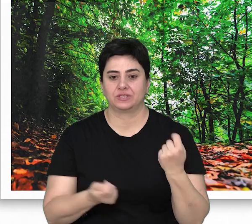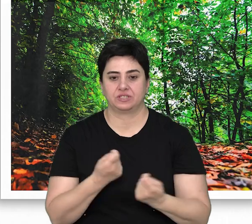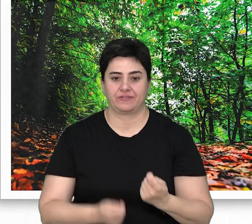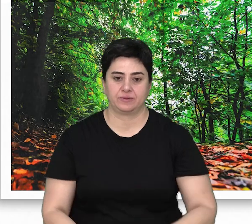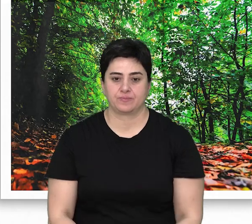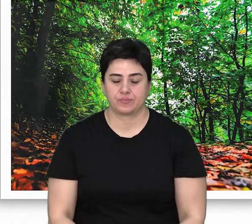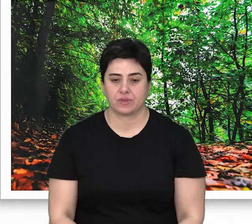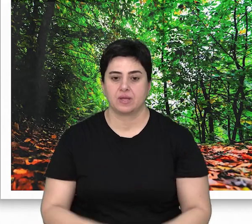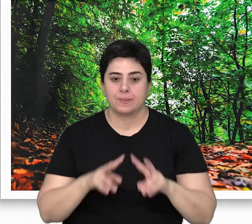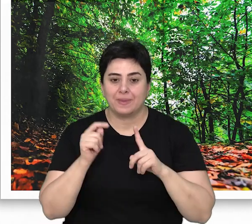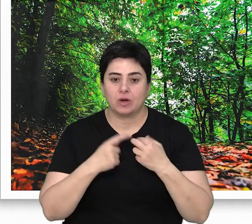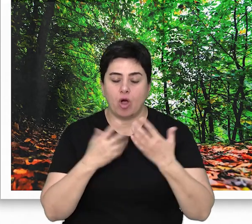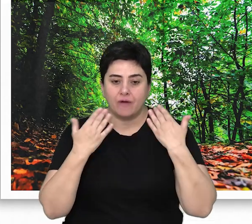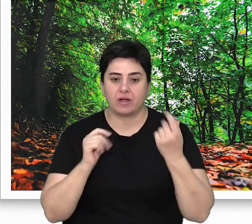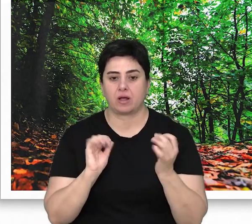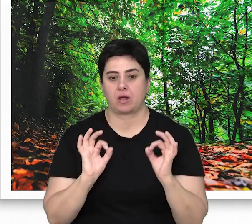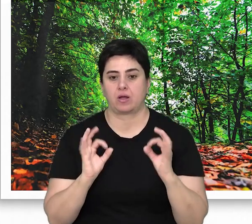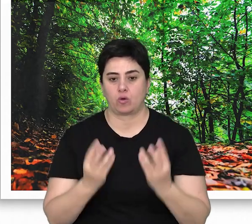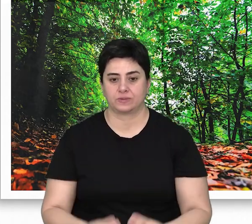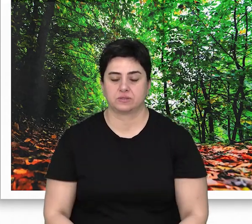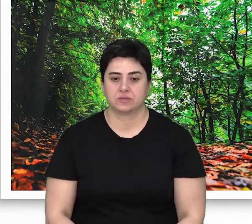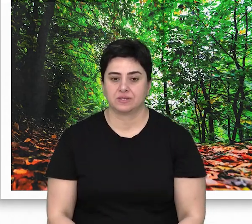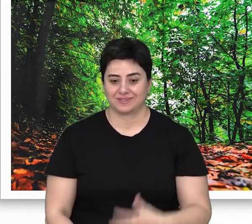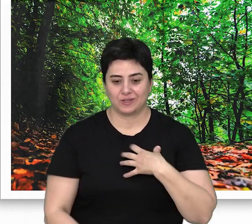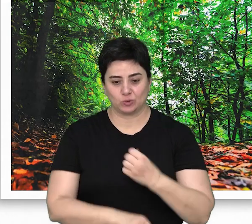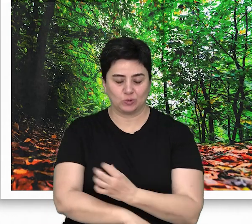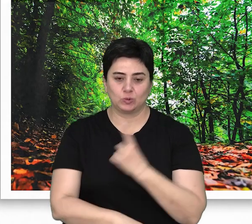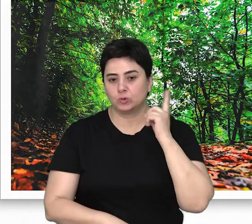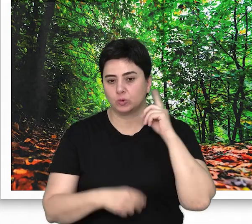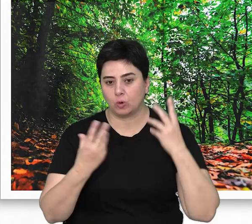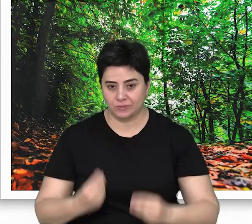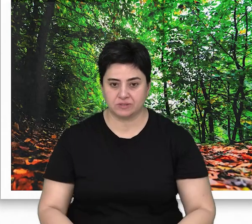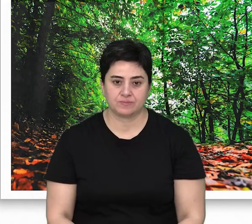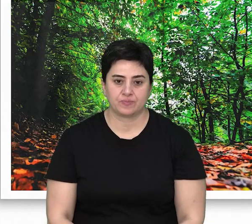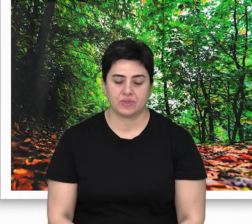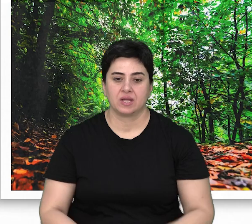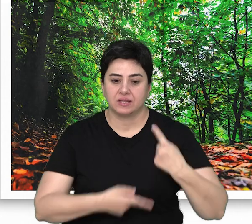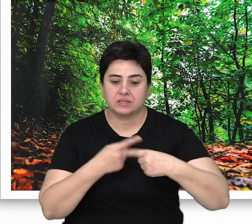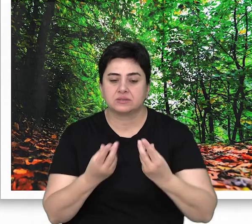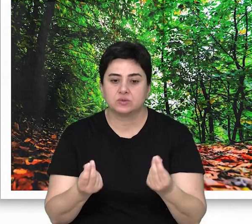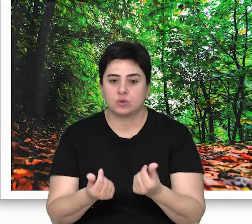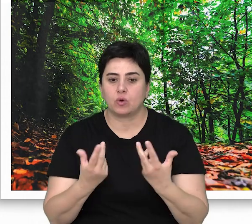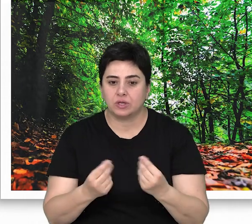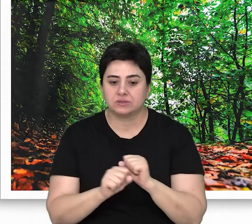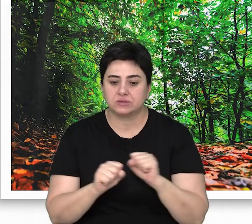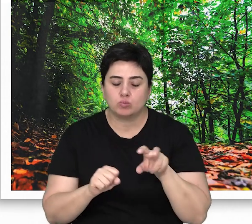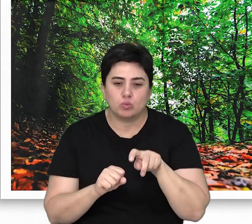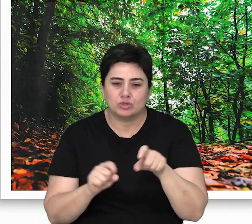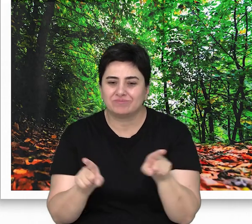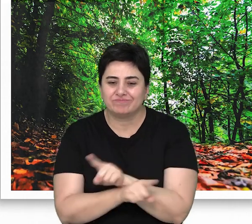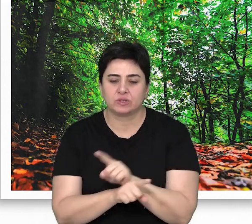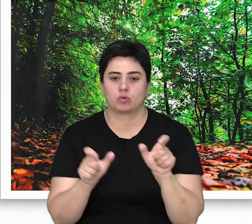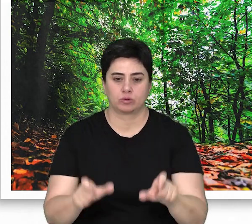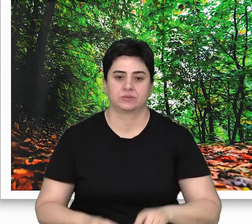koruma işlevi, mikro iklim oluşturması, prestij kaynağı olması, nesli tükenen saproksilik